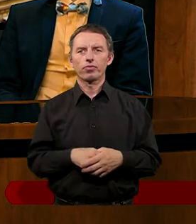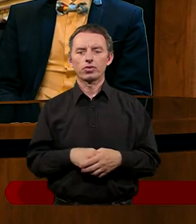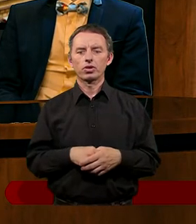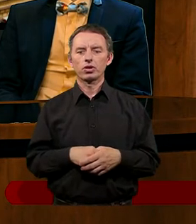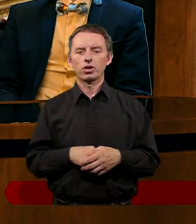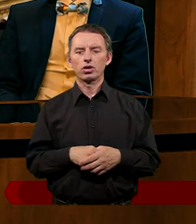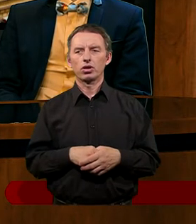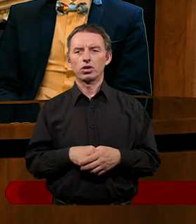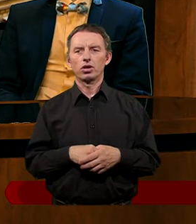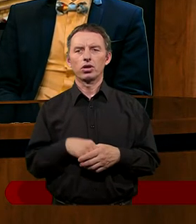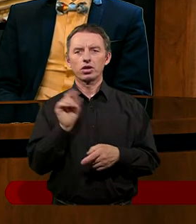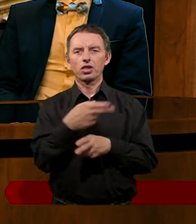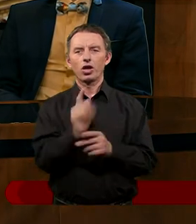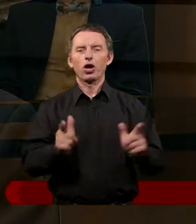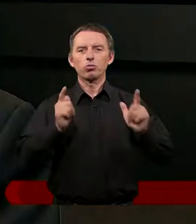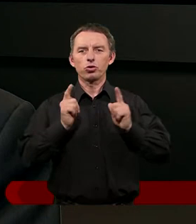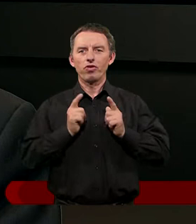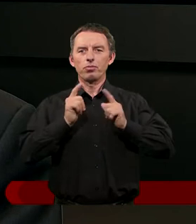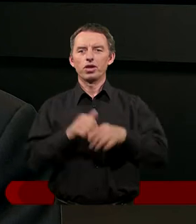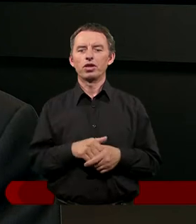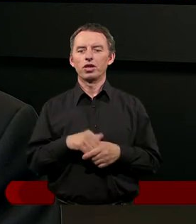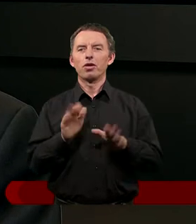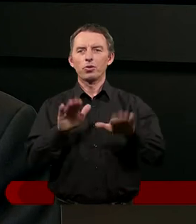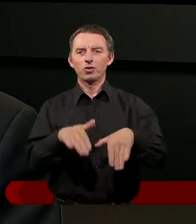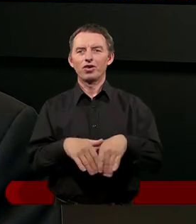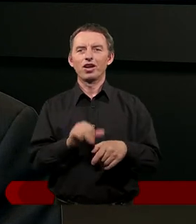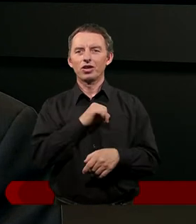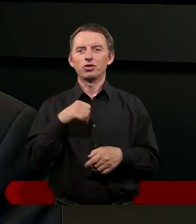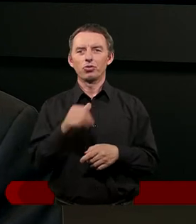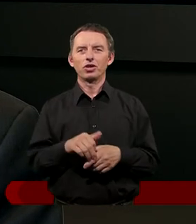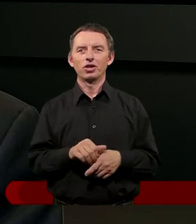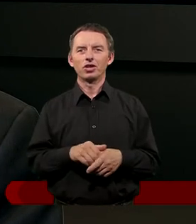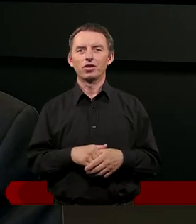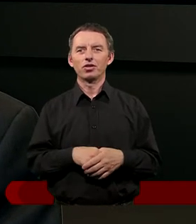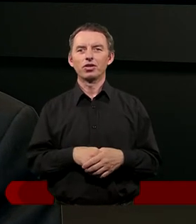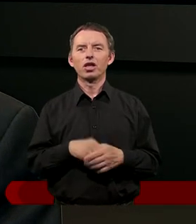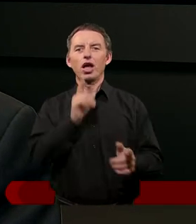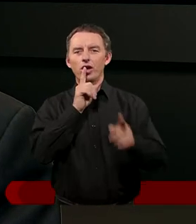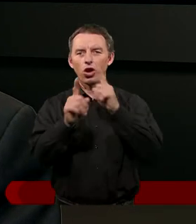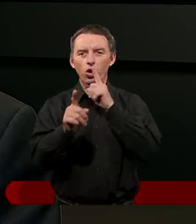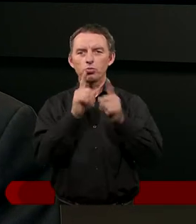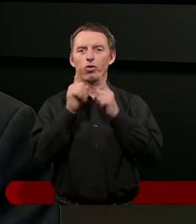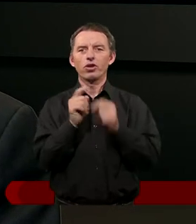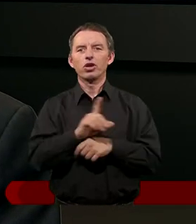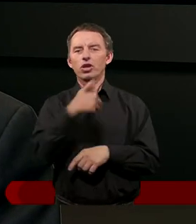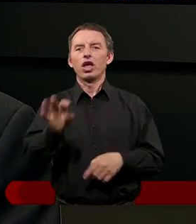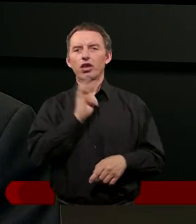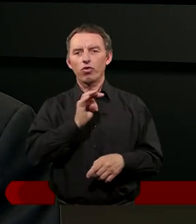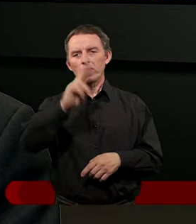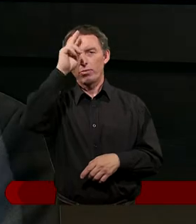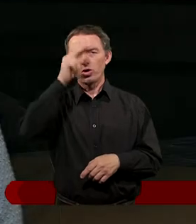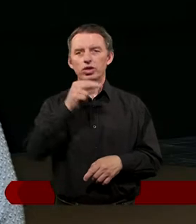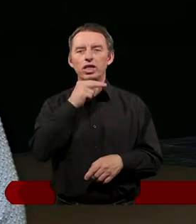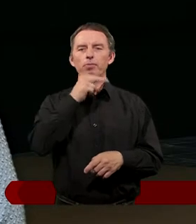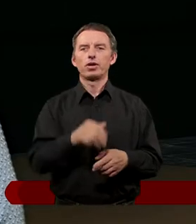Kiedy uczniowie odpoczywali, on oddalał się od nich i rozmawiał ze swoim ojcem.